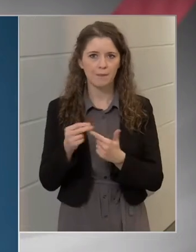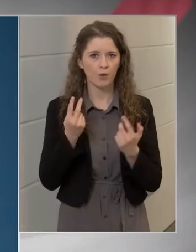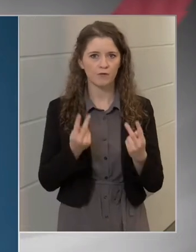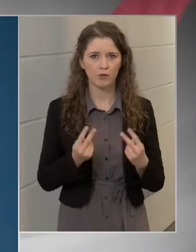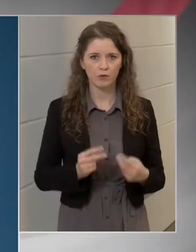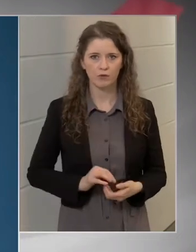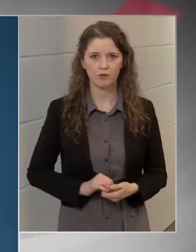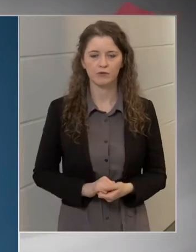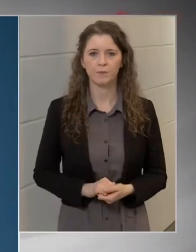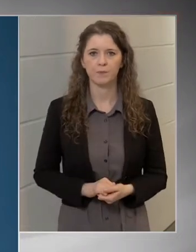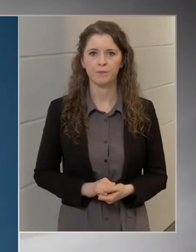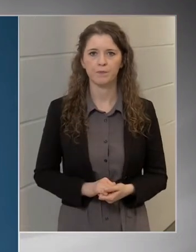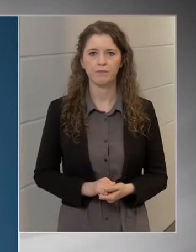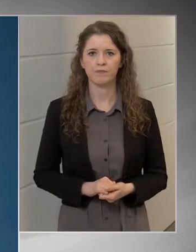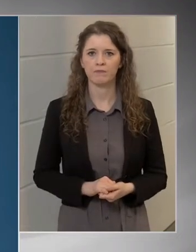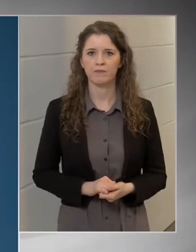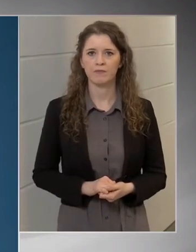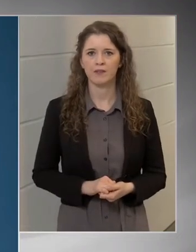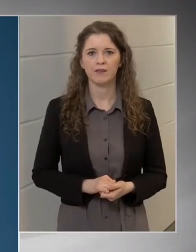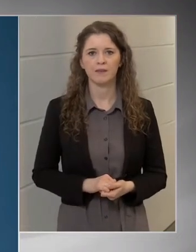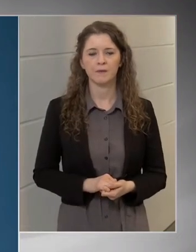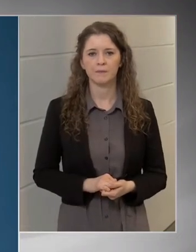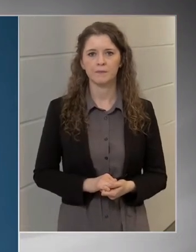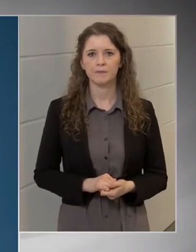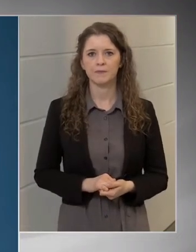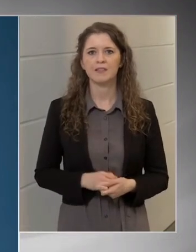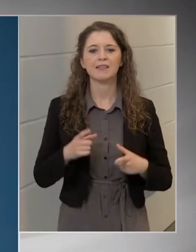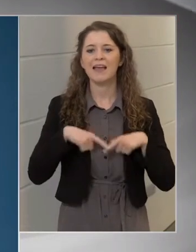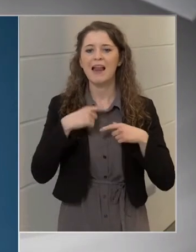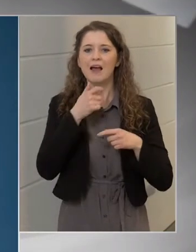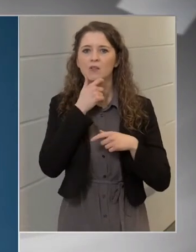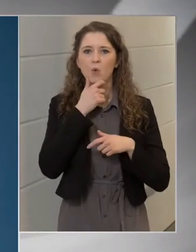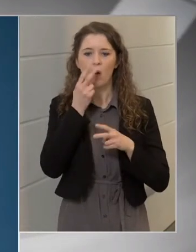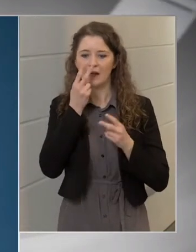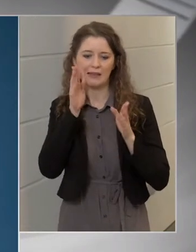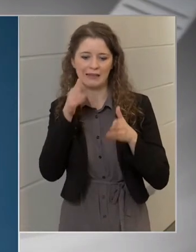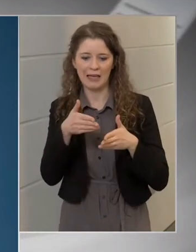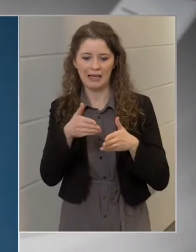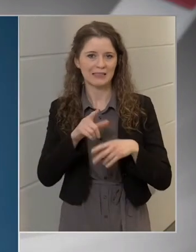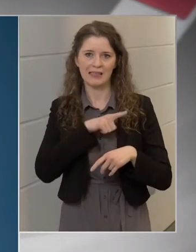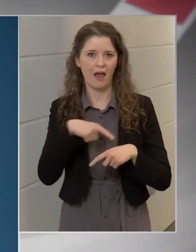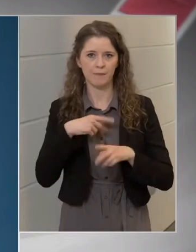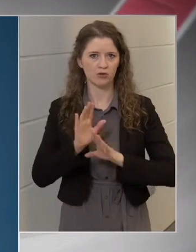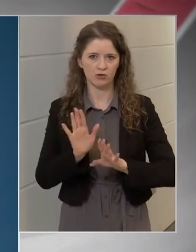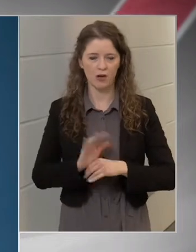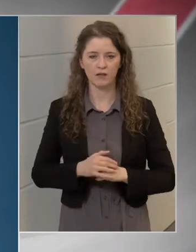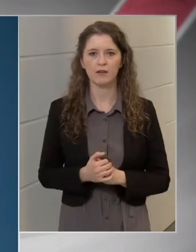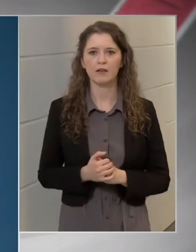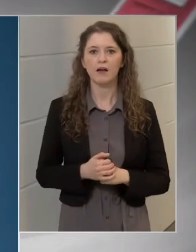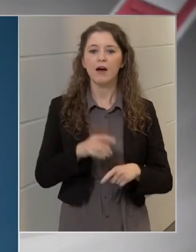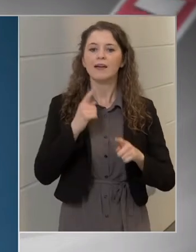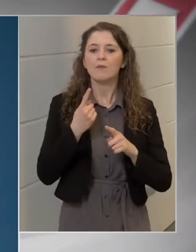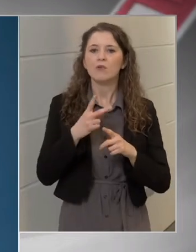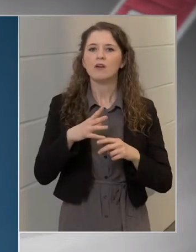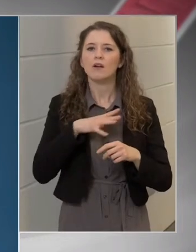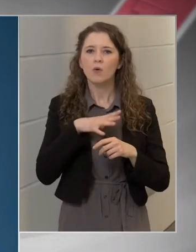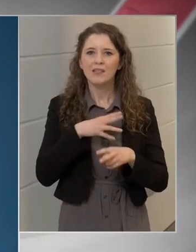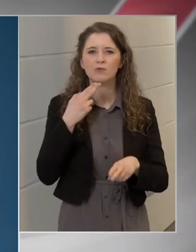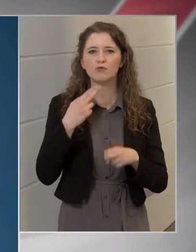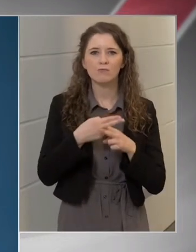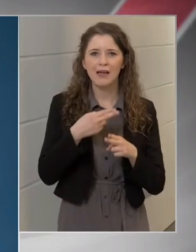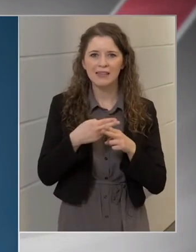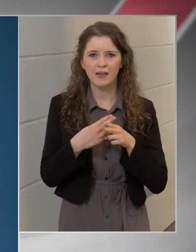Tehát nem kizárólagos az életkor ebben az esetben, hanem a krónikus